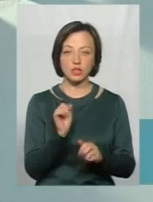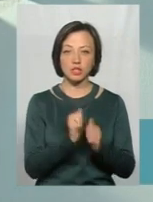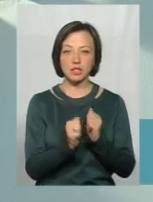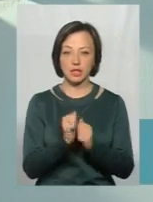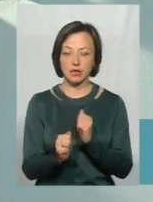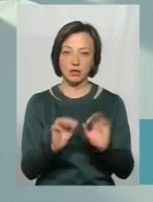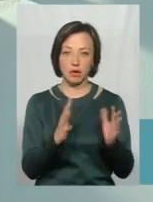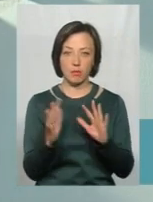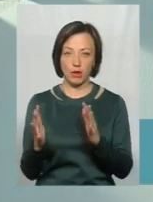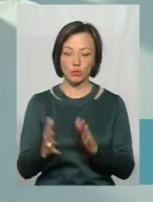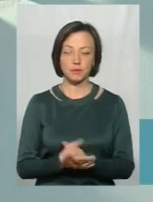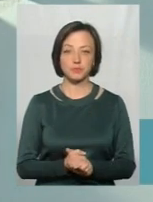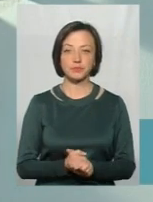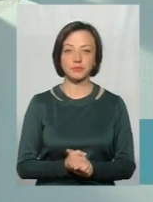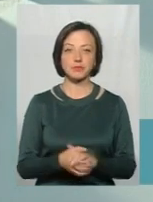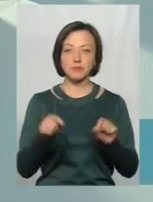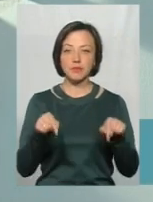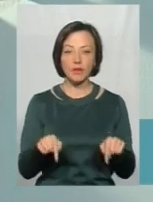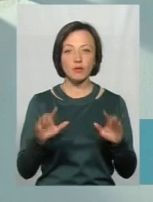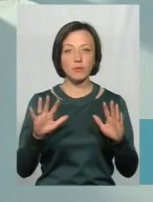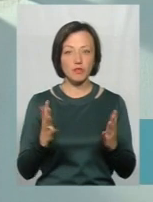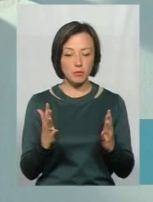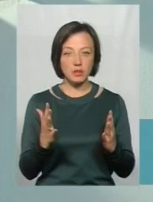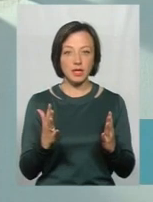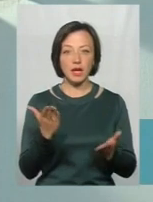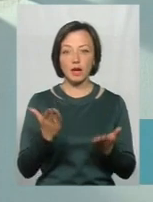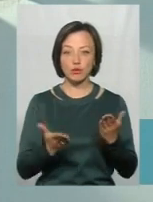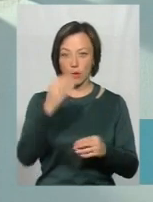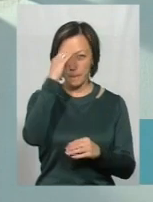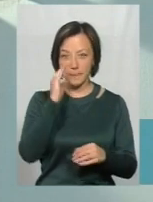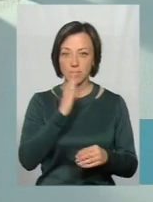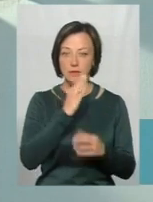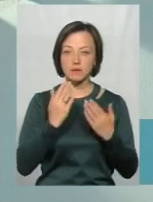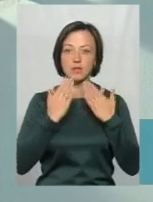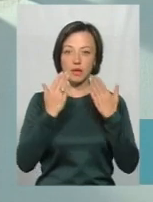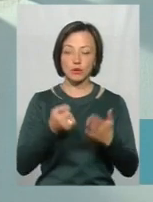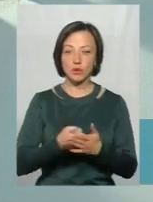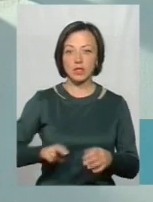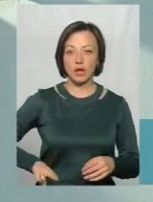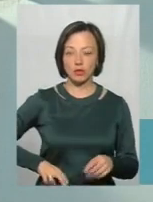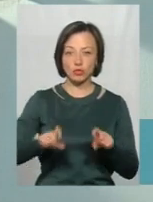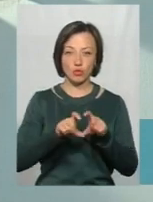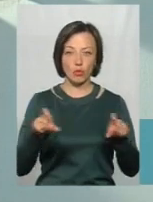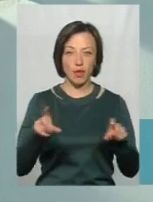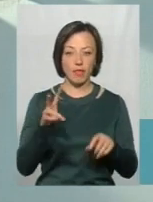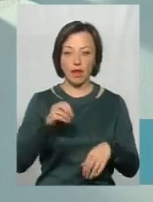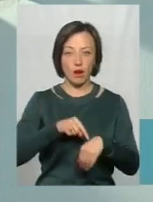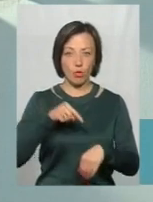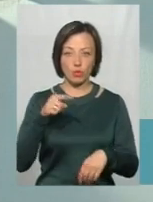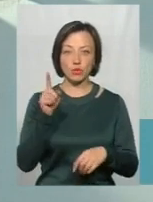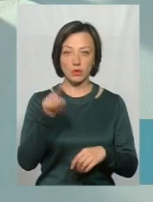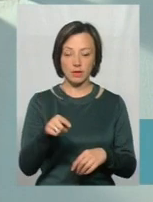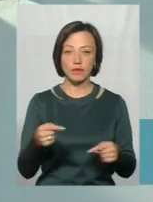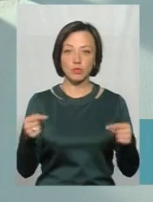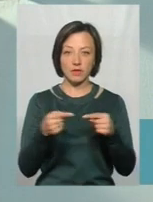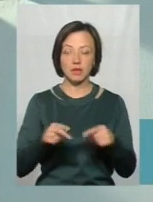частенько трапляються. В даному випадку, якщо батьки учня звертаються до директора школи і директор не реагує, ось тоді,